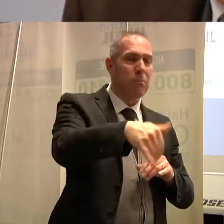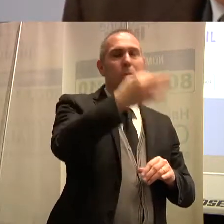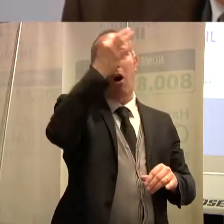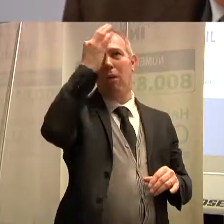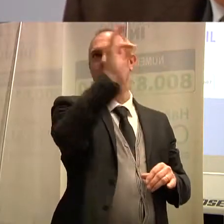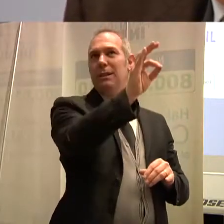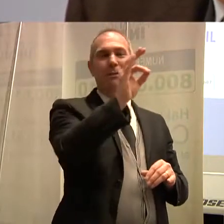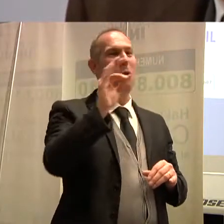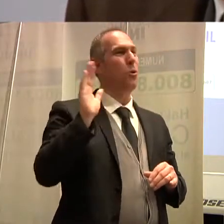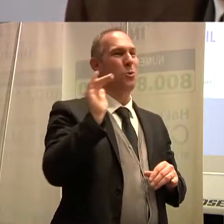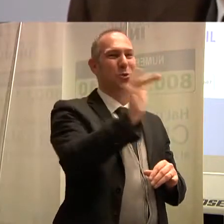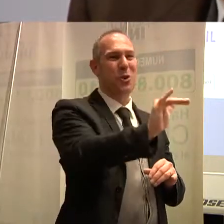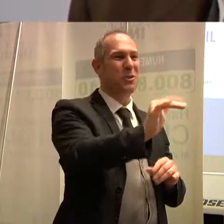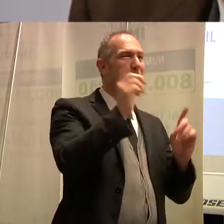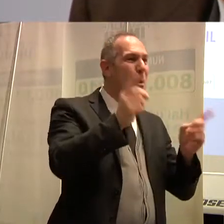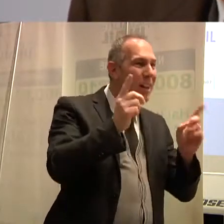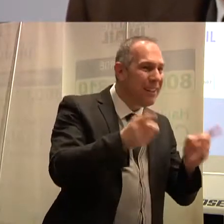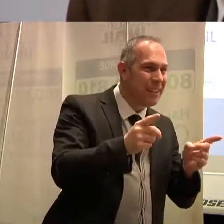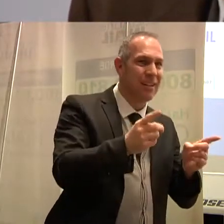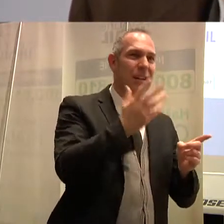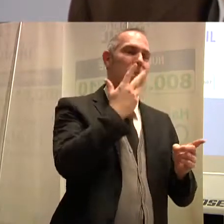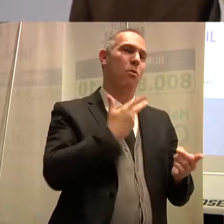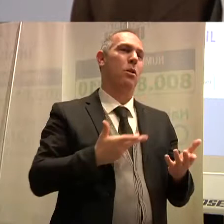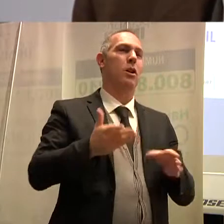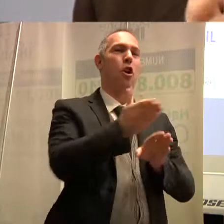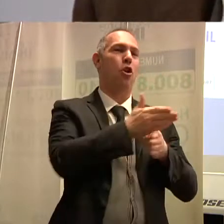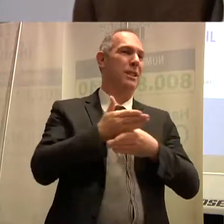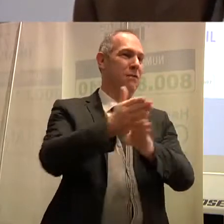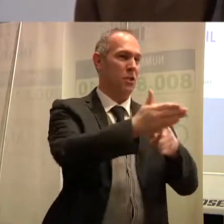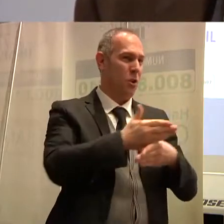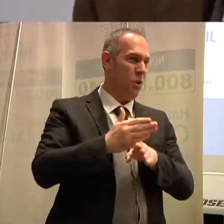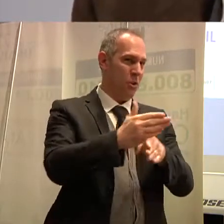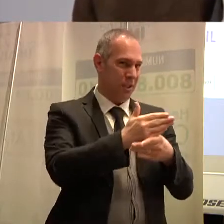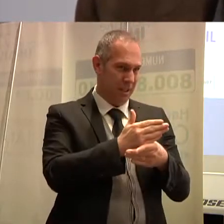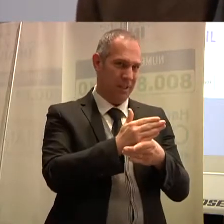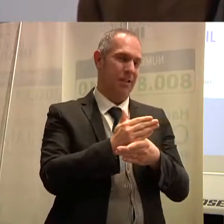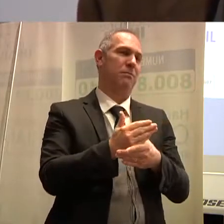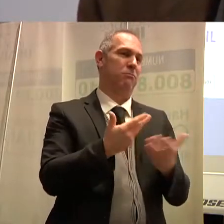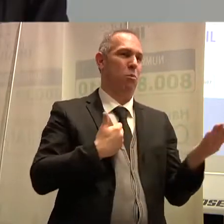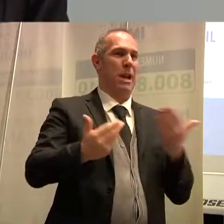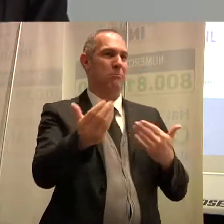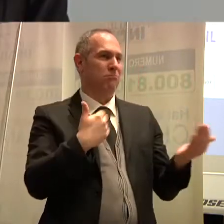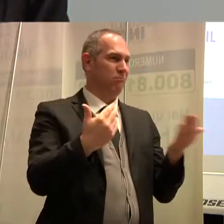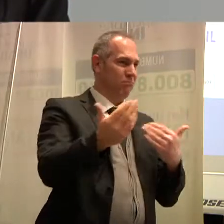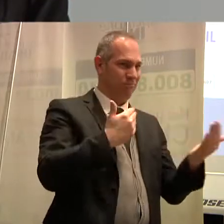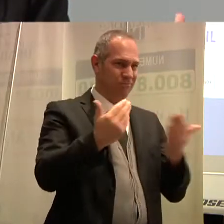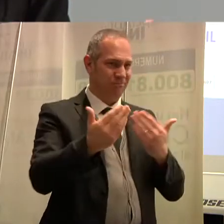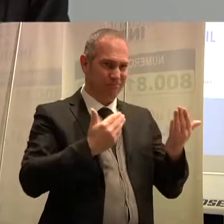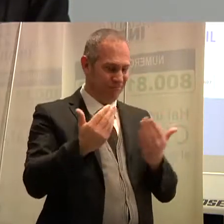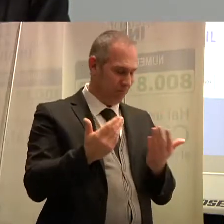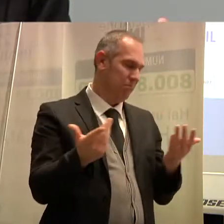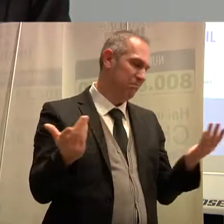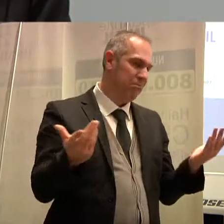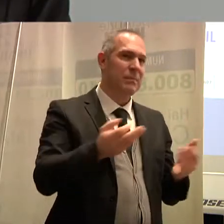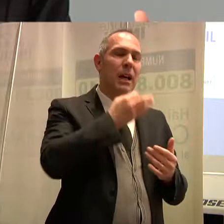insieme nella condivisione e nella reciprocità. Quindi nessuna lezione dall'alto ma semplicemente mettere a disposizione e